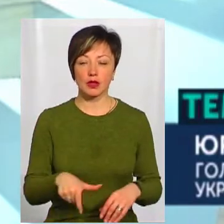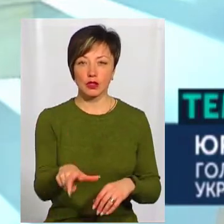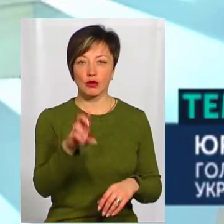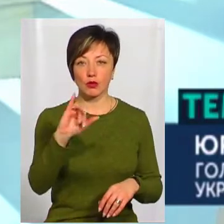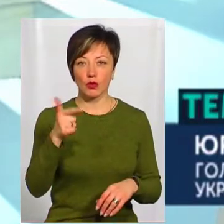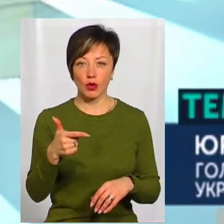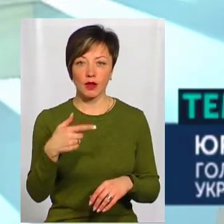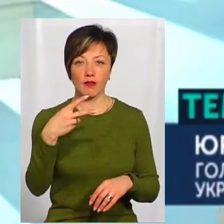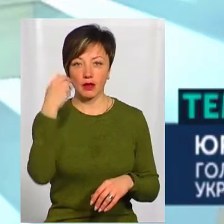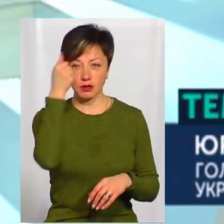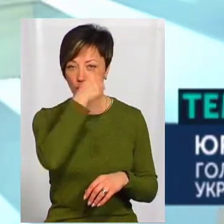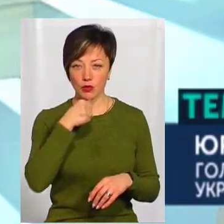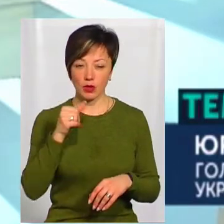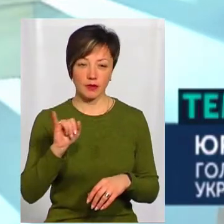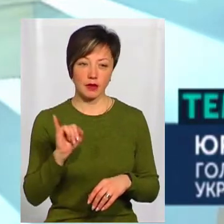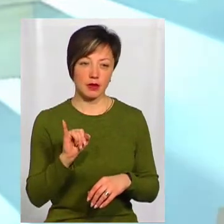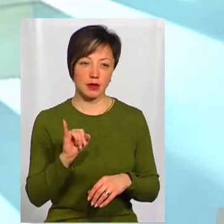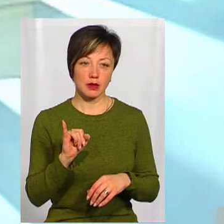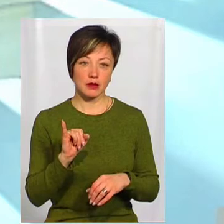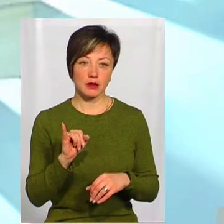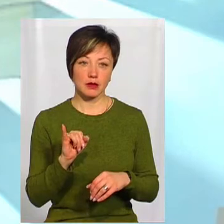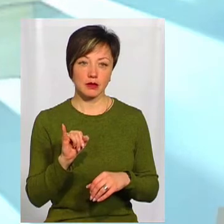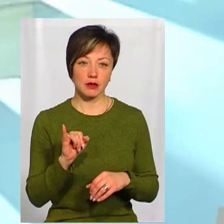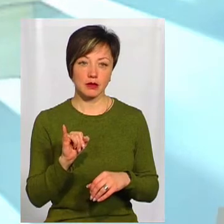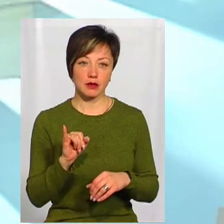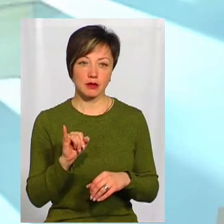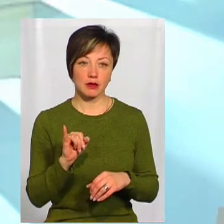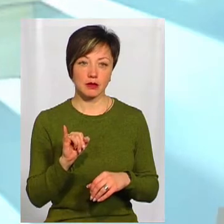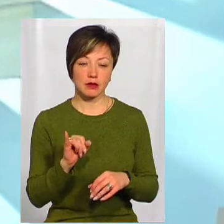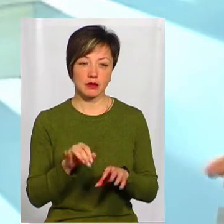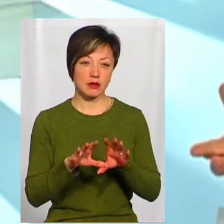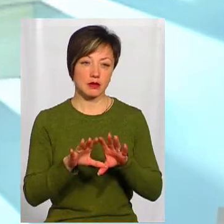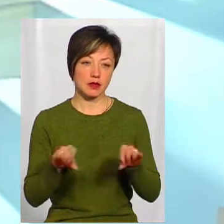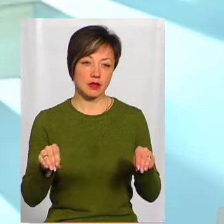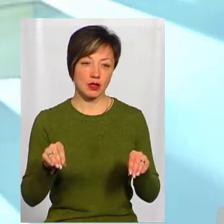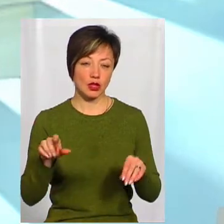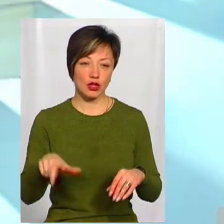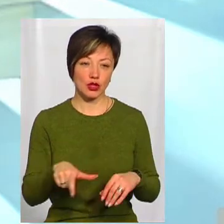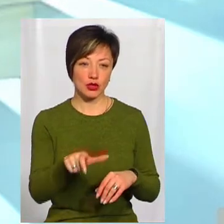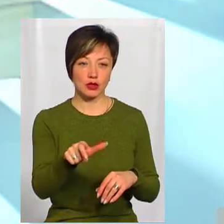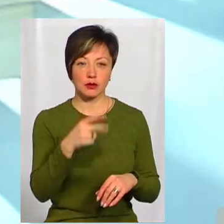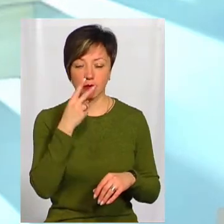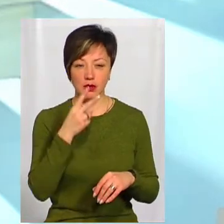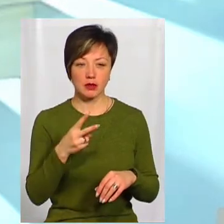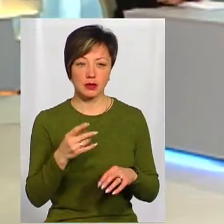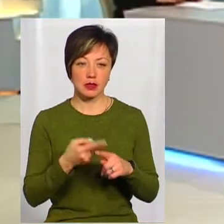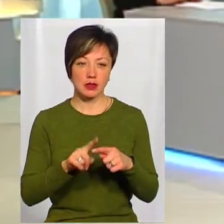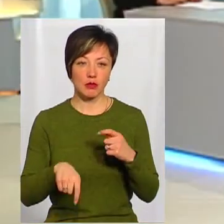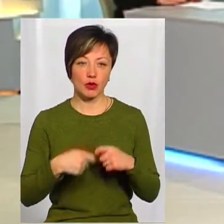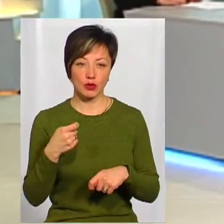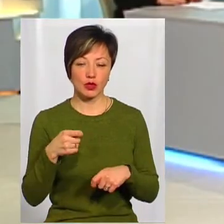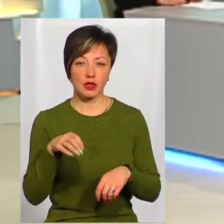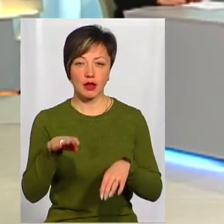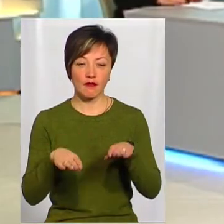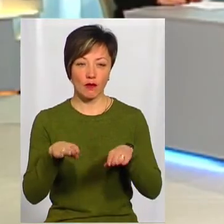дійде до того, що років 20, і просто трубу кинуть, і ту річку, це ж ми бачимо. Це ж порушення